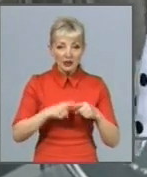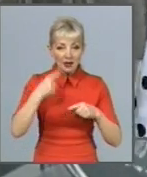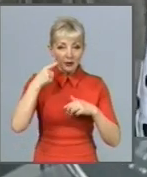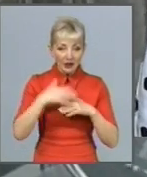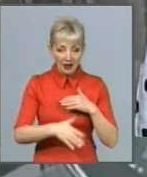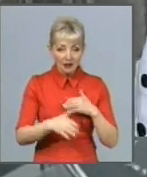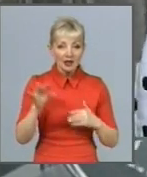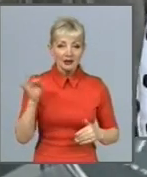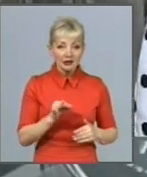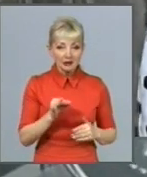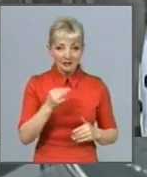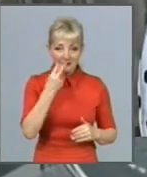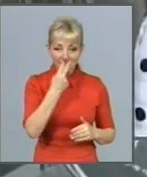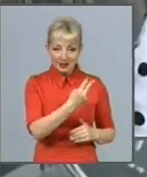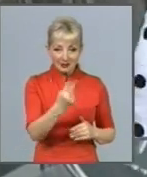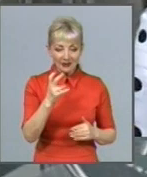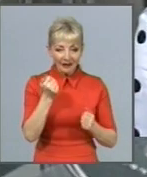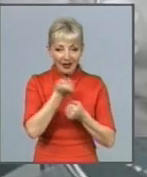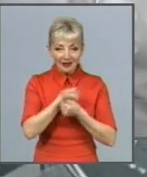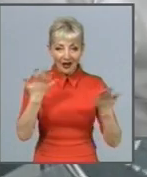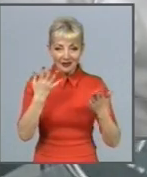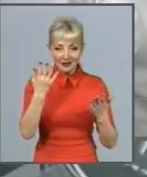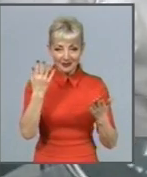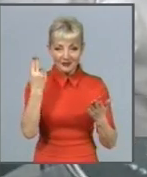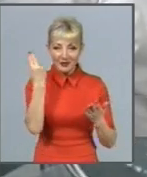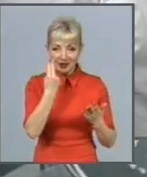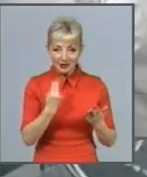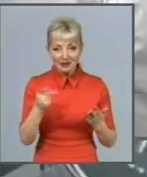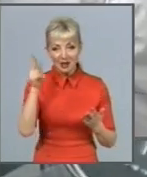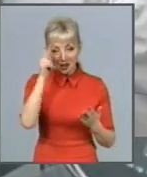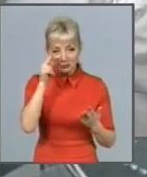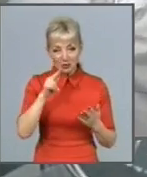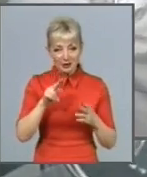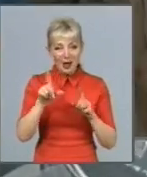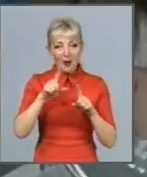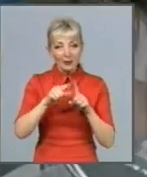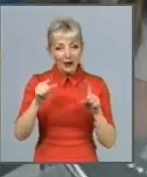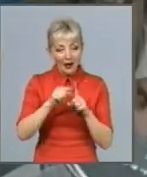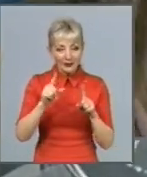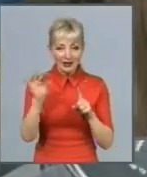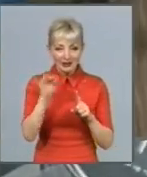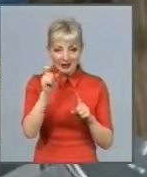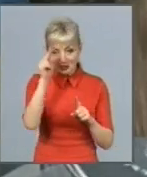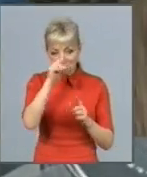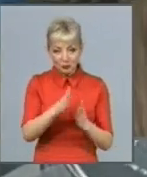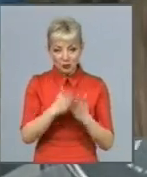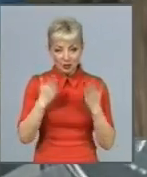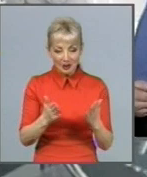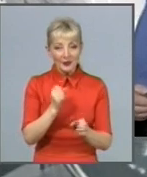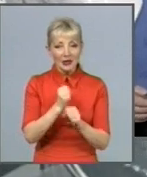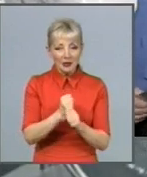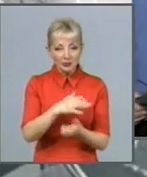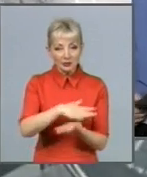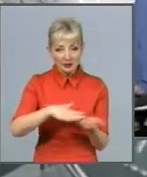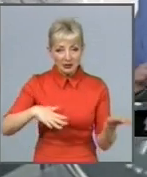здається на яркі картинки, а не участь правила з учебників. Тож робота юних миротворців триває за усіма напрямками їхньої